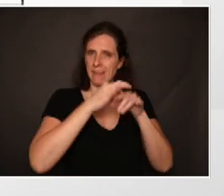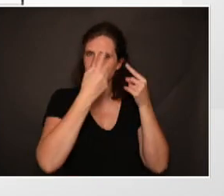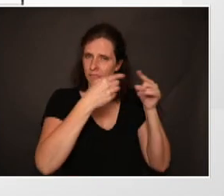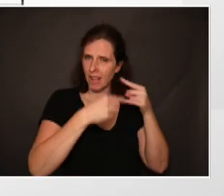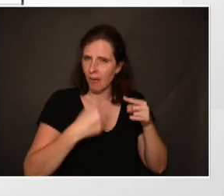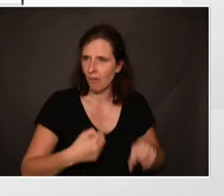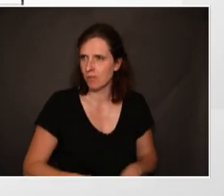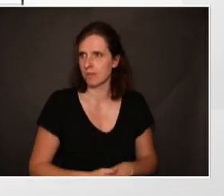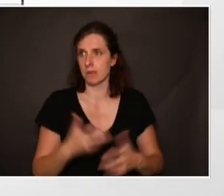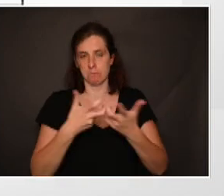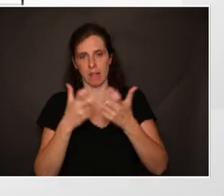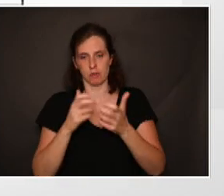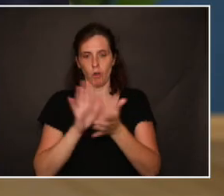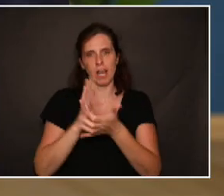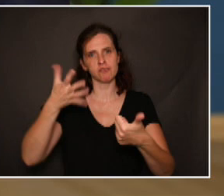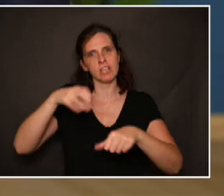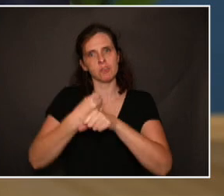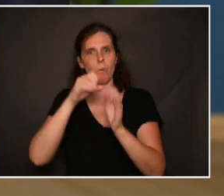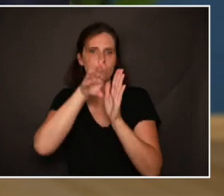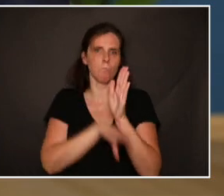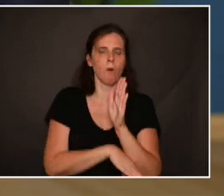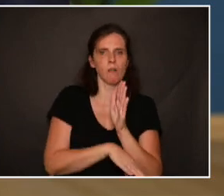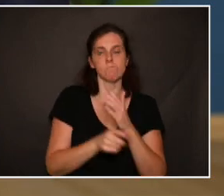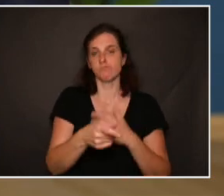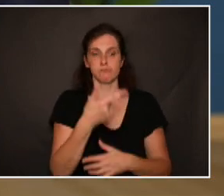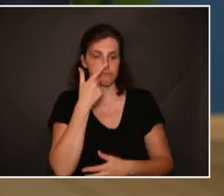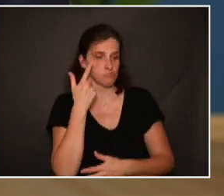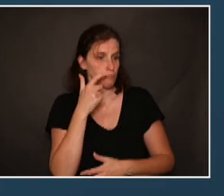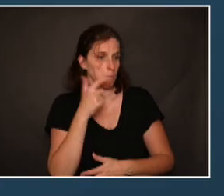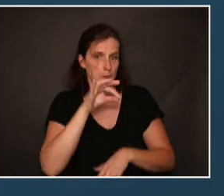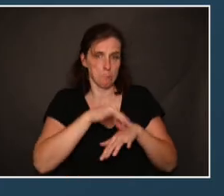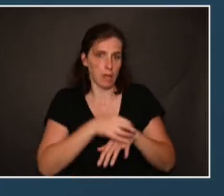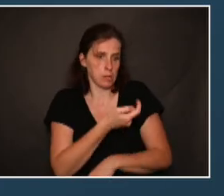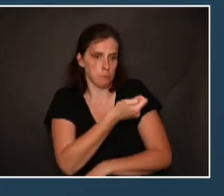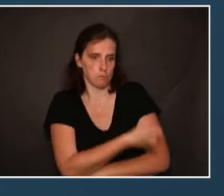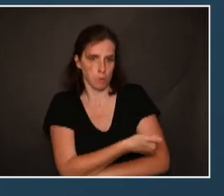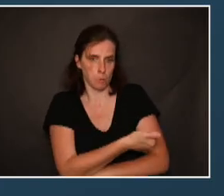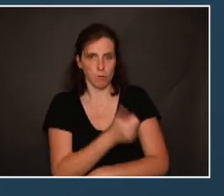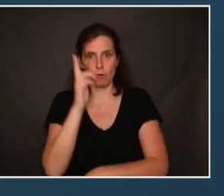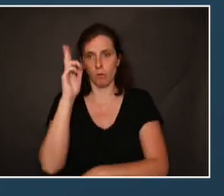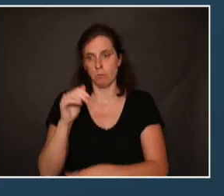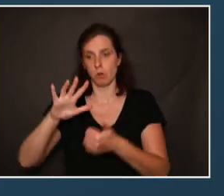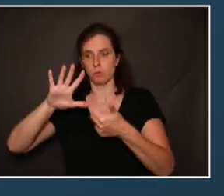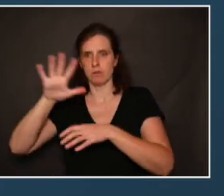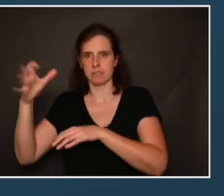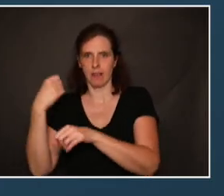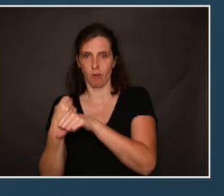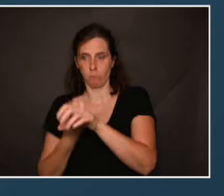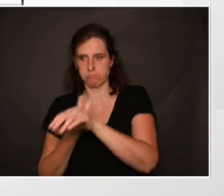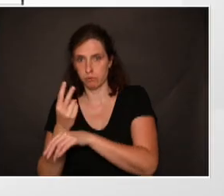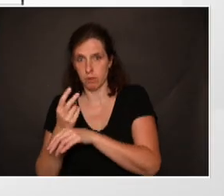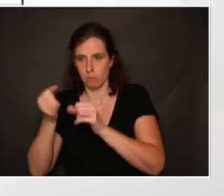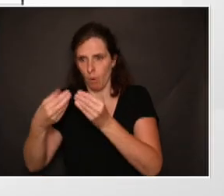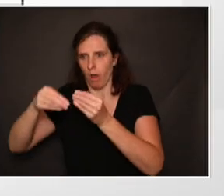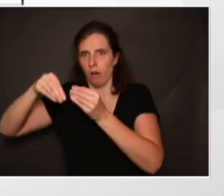quand on a moins de 16 ans, on a peu de maladies. À partir de plus de 65 ans, on a jusqu